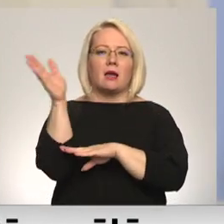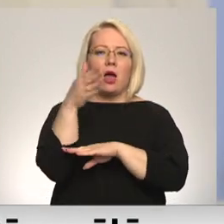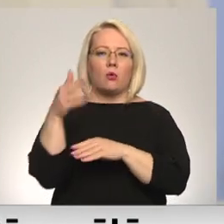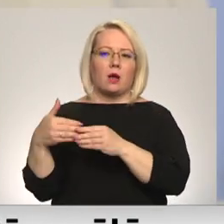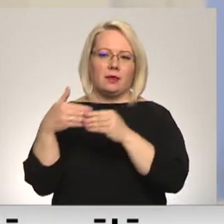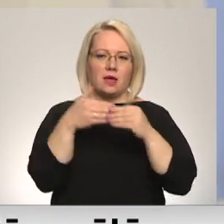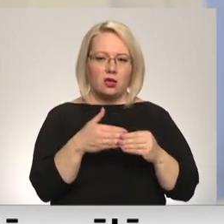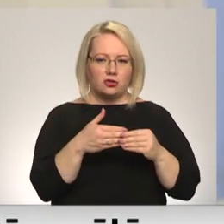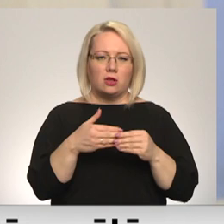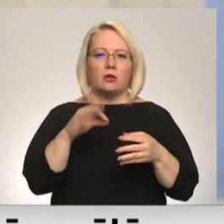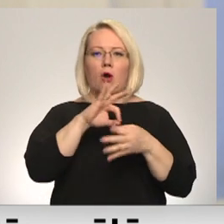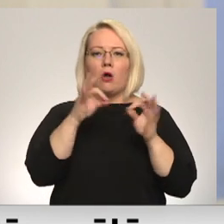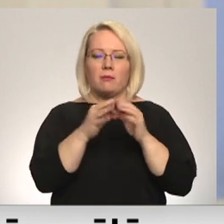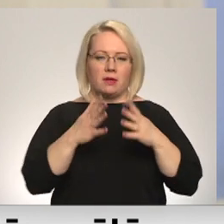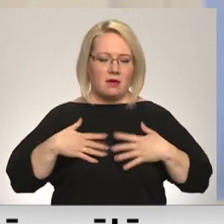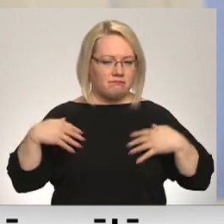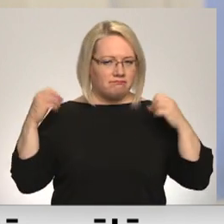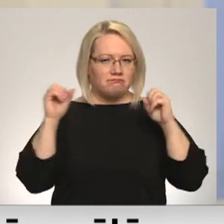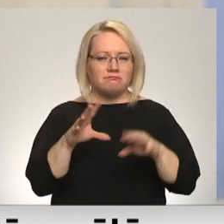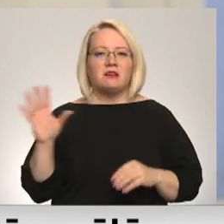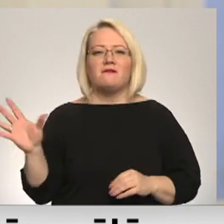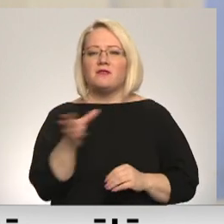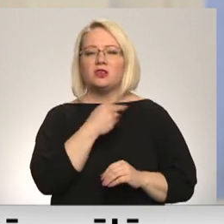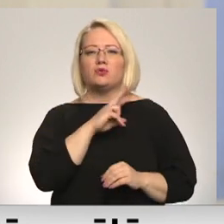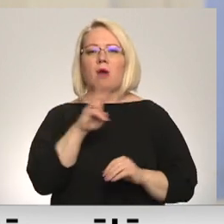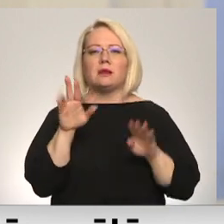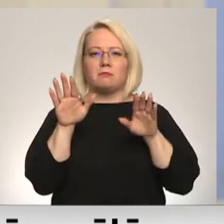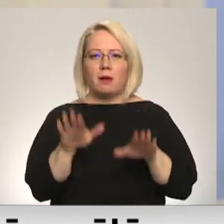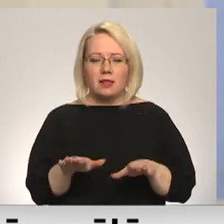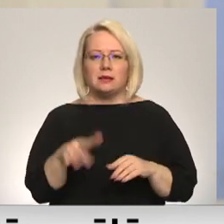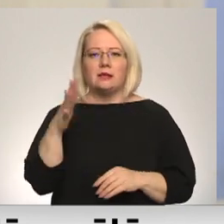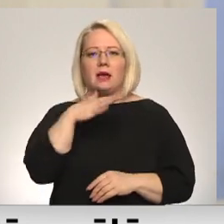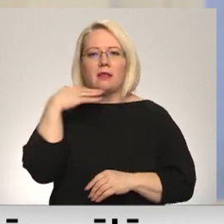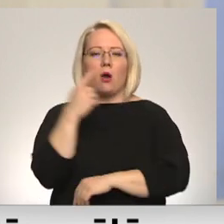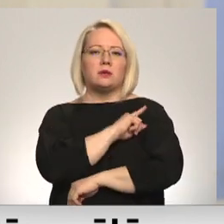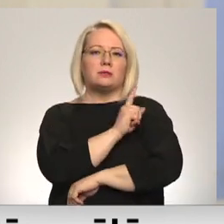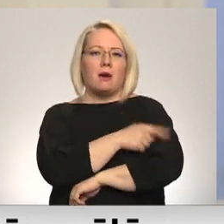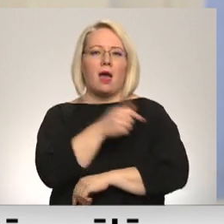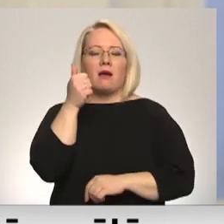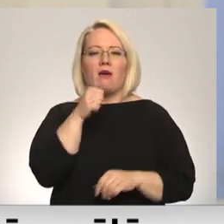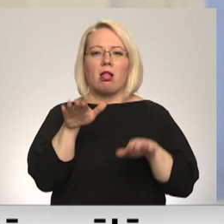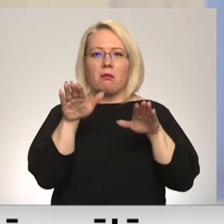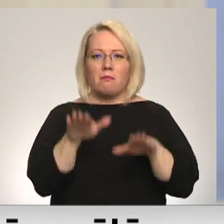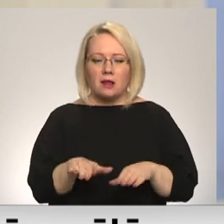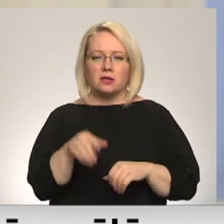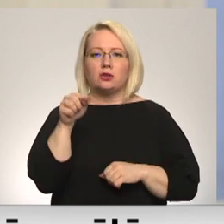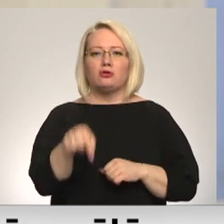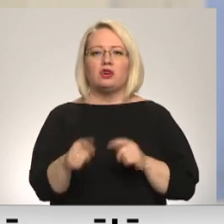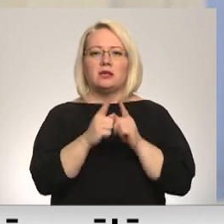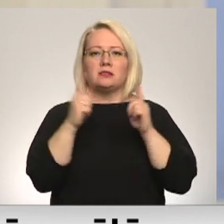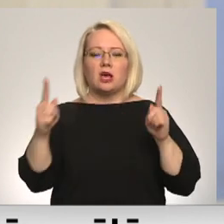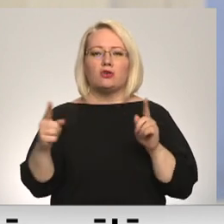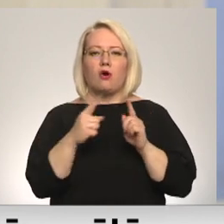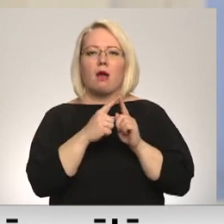Protams, olimpiādē es izlikušu visu, kas ir palicis. Cik daudz spēga, vēl ir atlicis, jo šī sezona ir bijis gara.